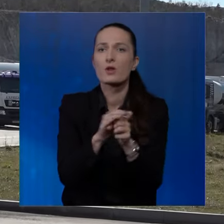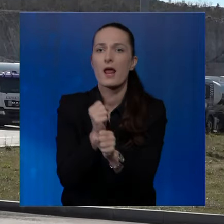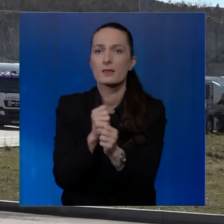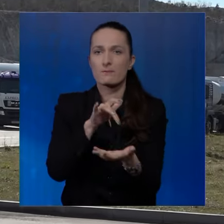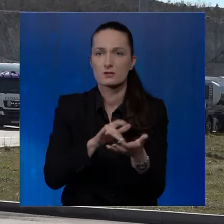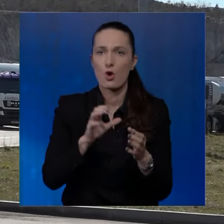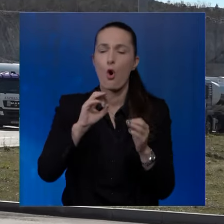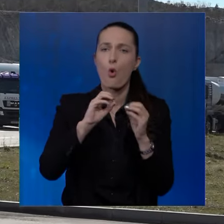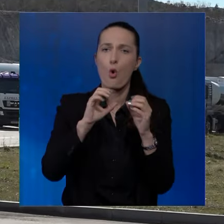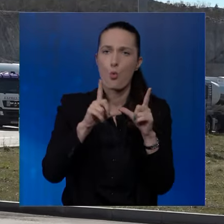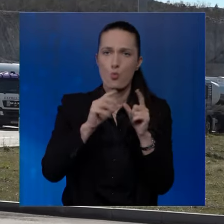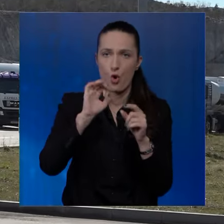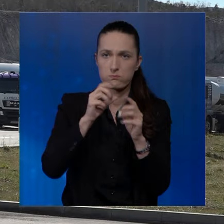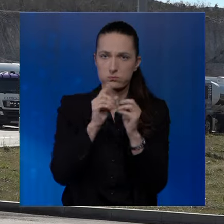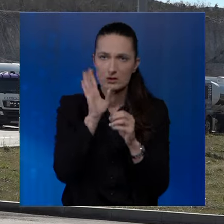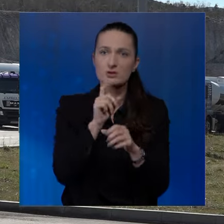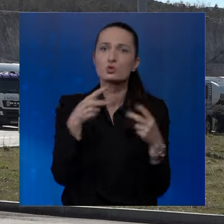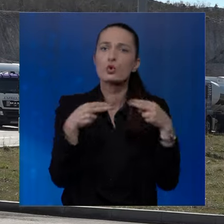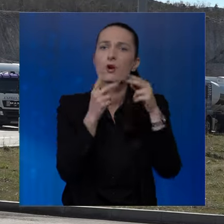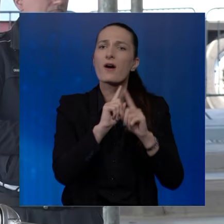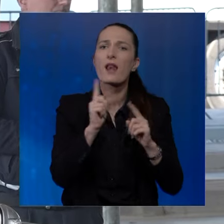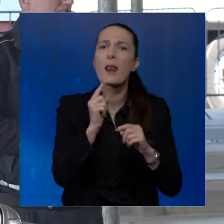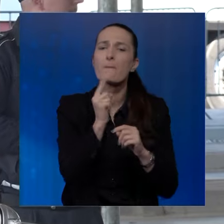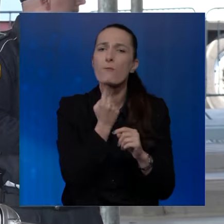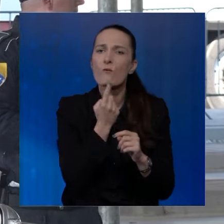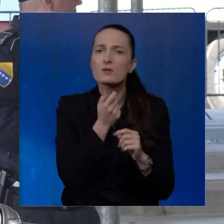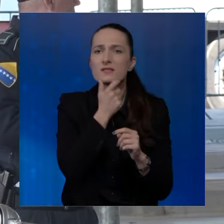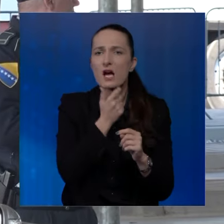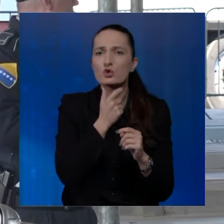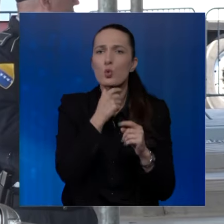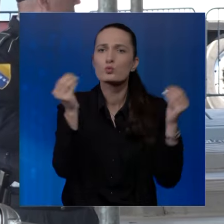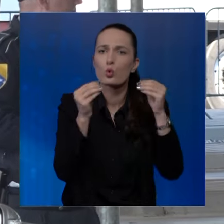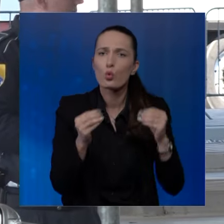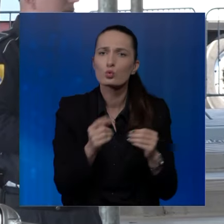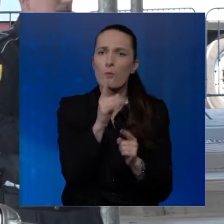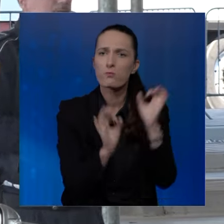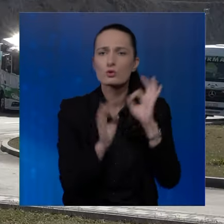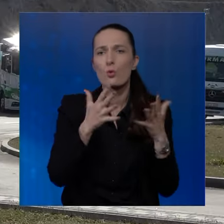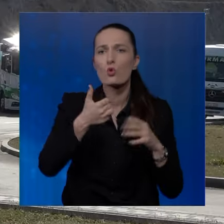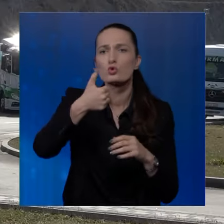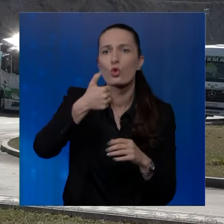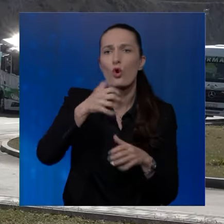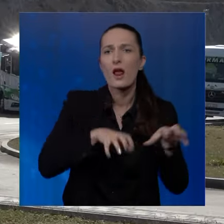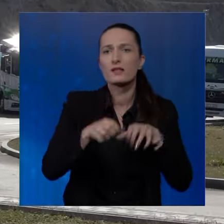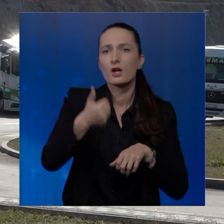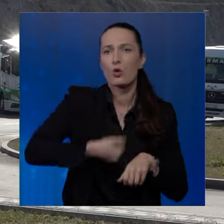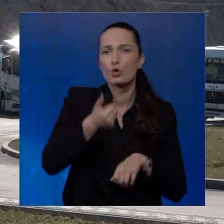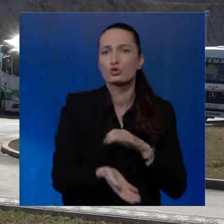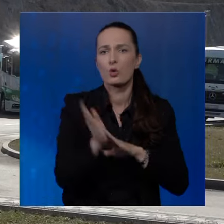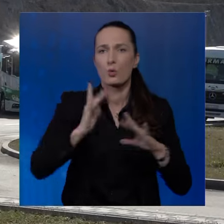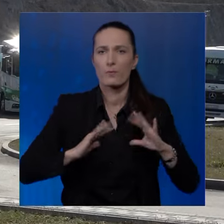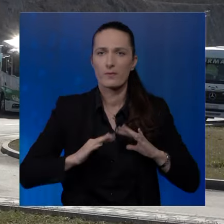U i objek se suočava i sa nepovoljnom starostnom strukturom. U prosjeku oko stotinu radnika godišnje ode u penziju.